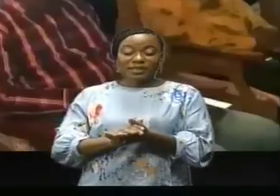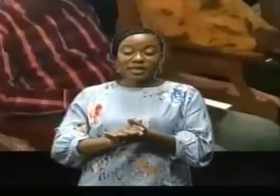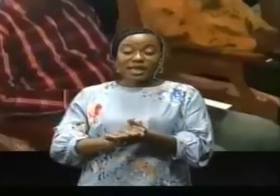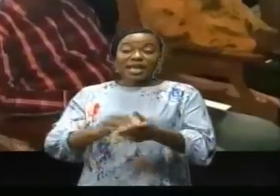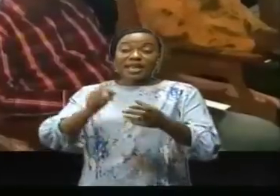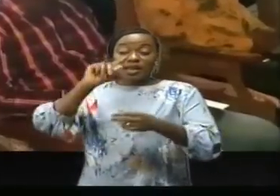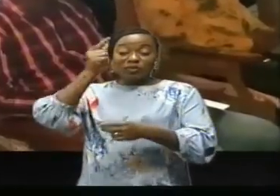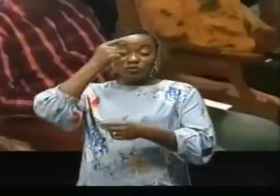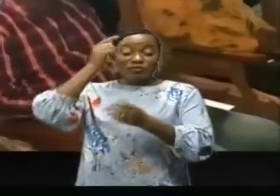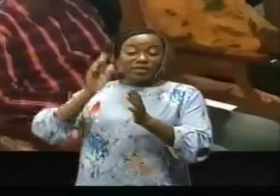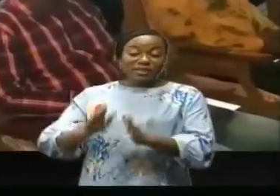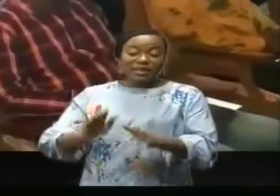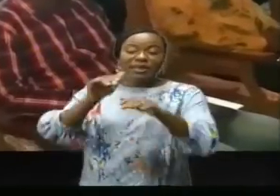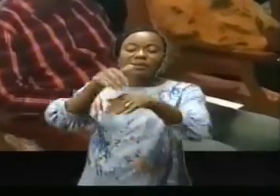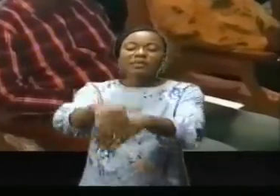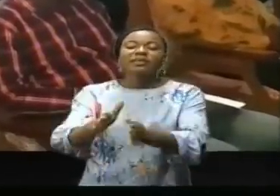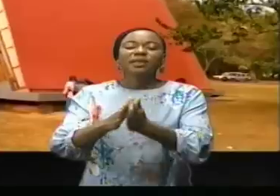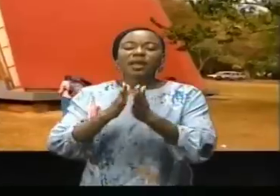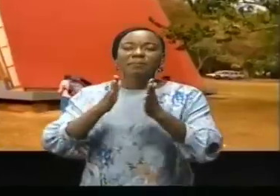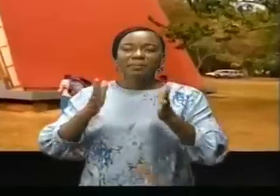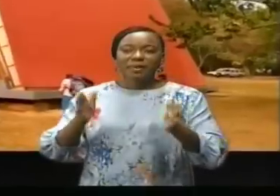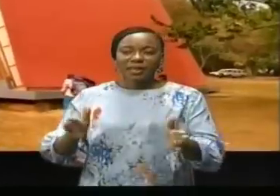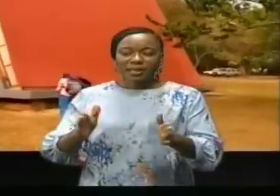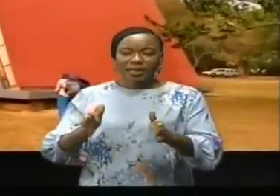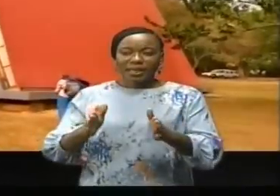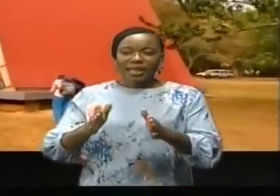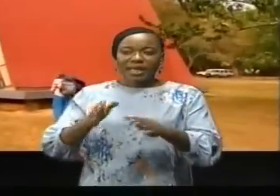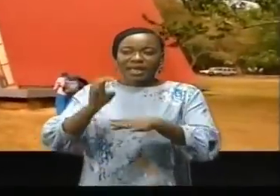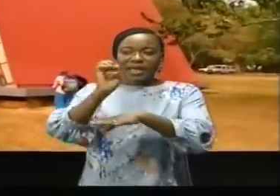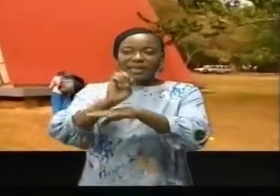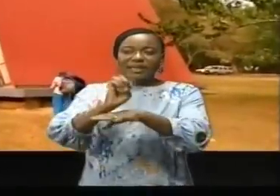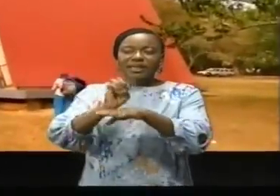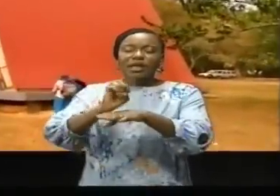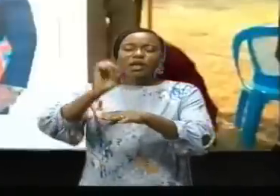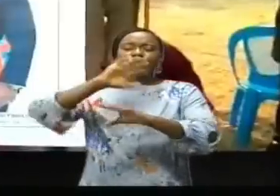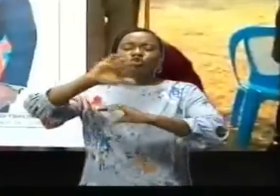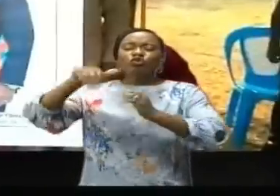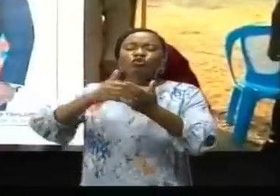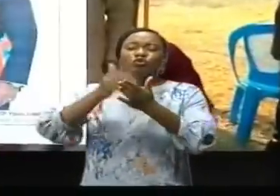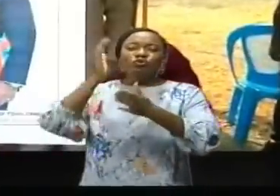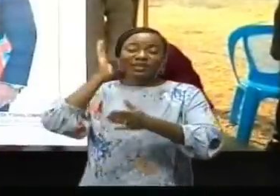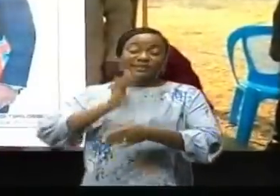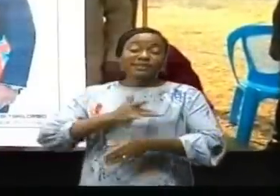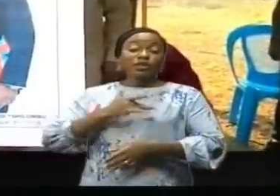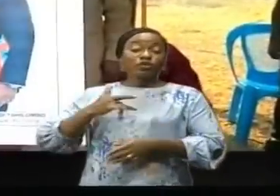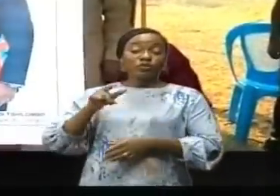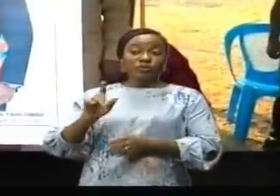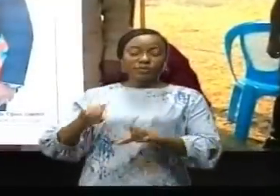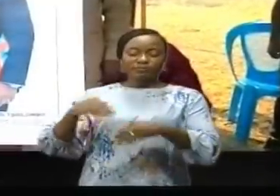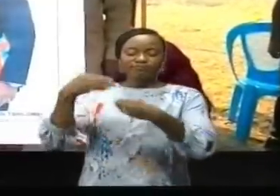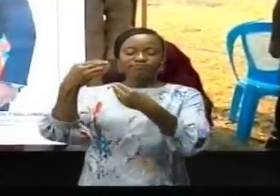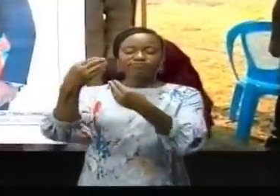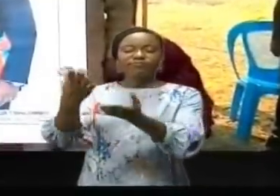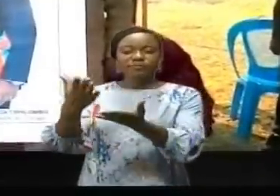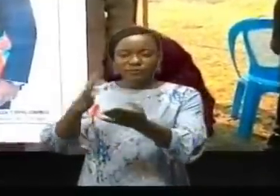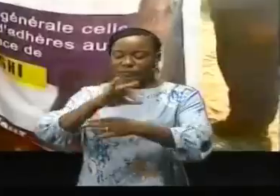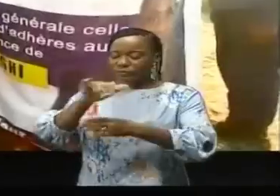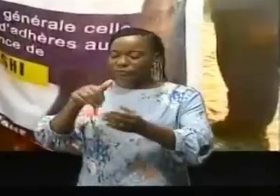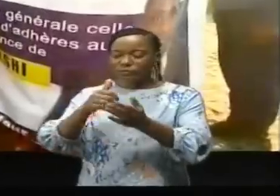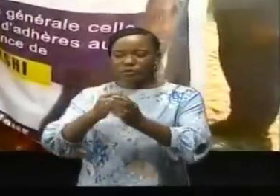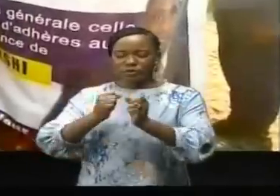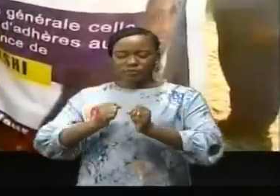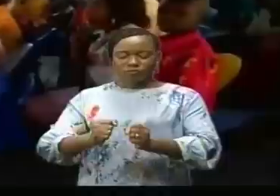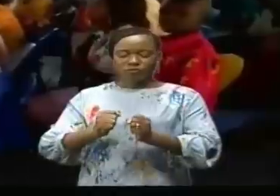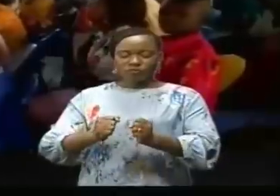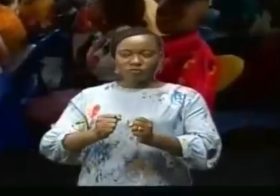-Loup a prépare à la messe, à la paroisse catholique Bassan Toubonso, question de remettre entre le maître éternel le pouvoir